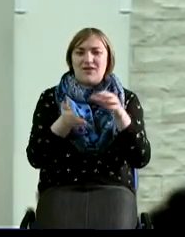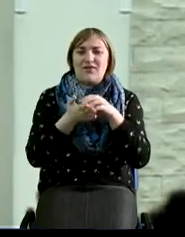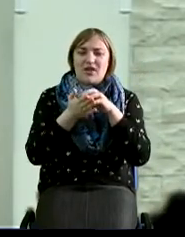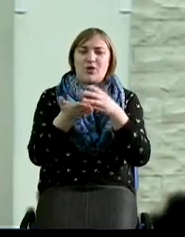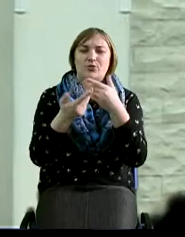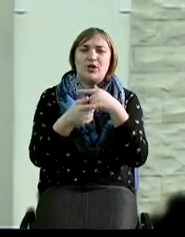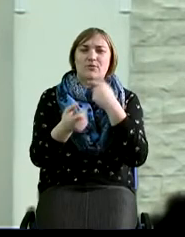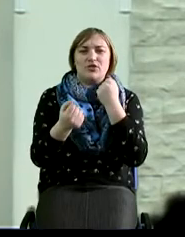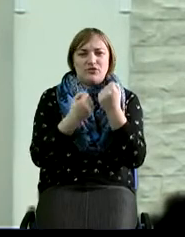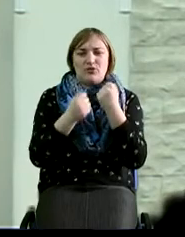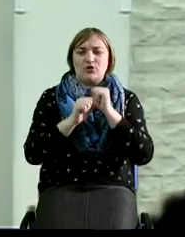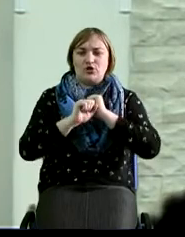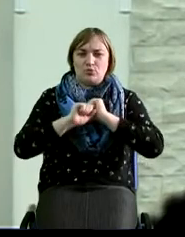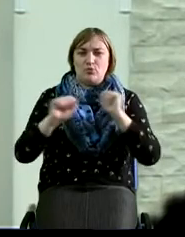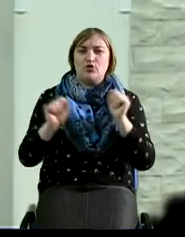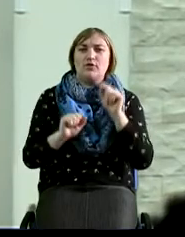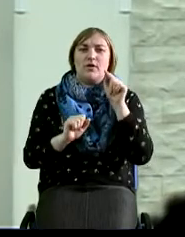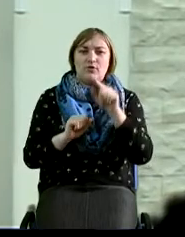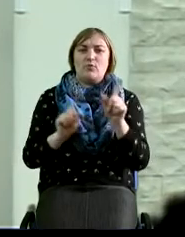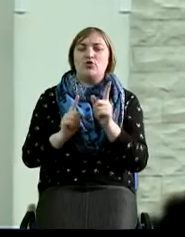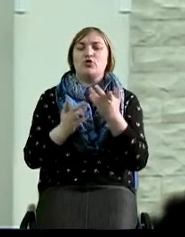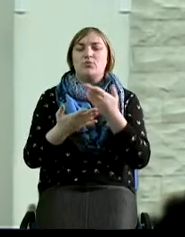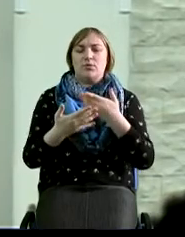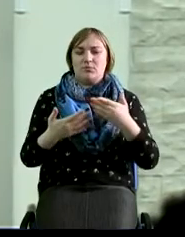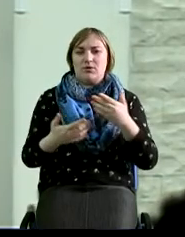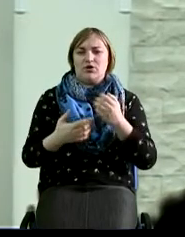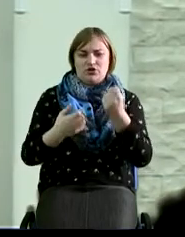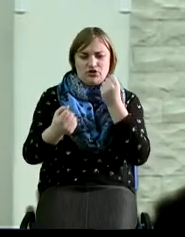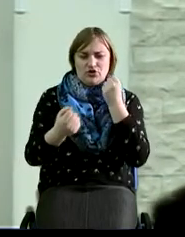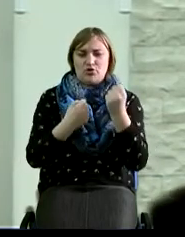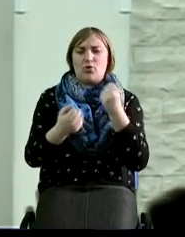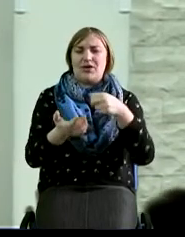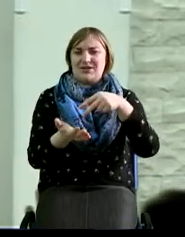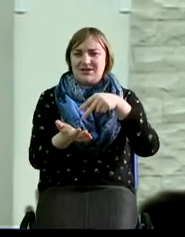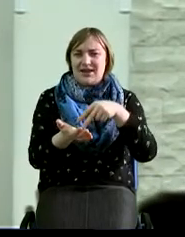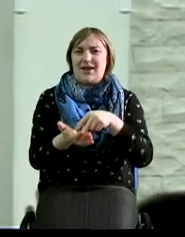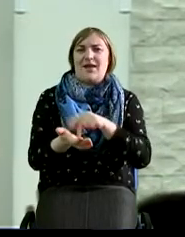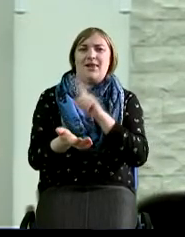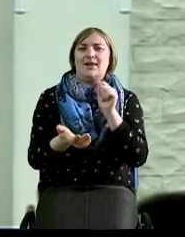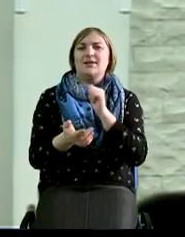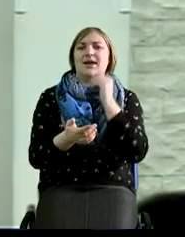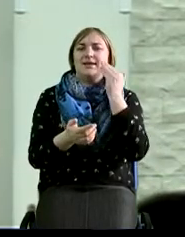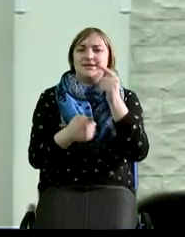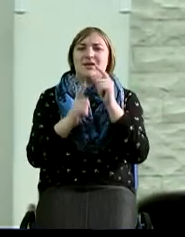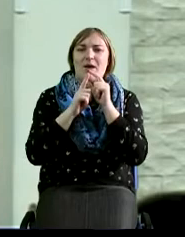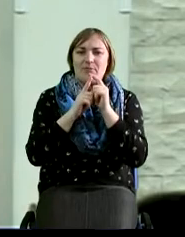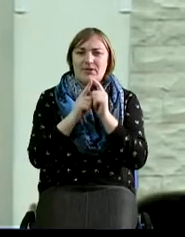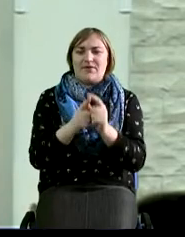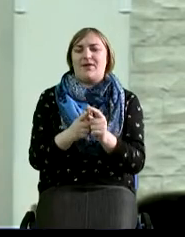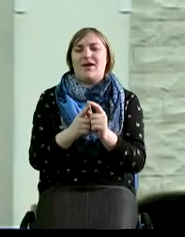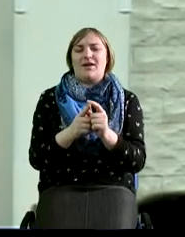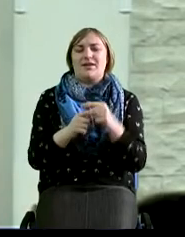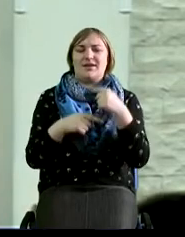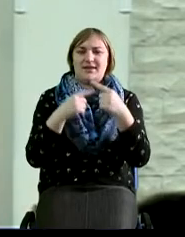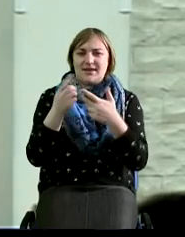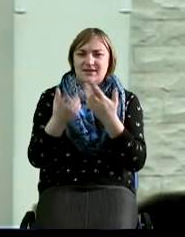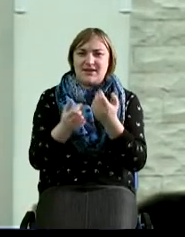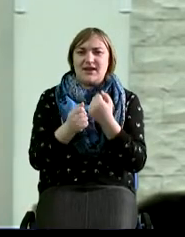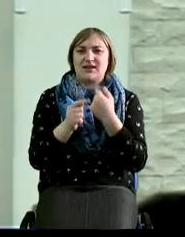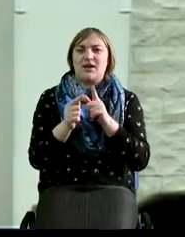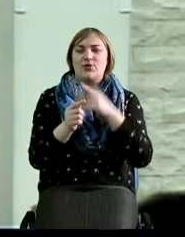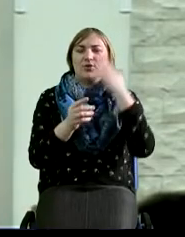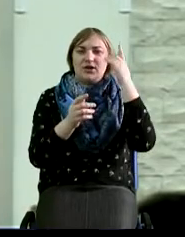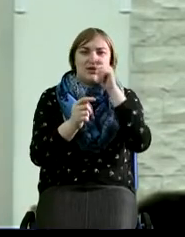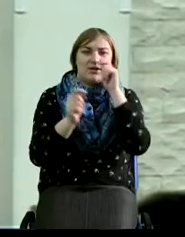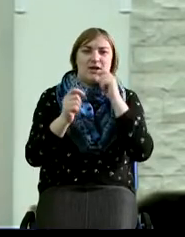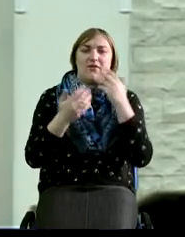твердость и мужество в том, чтобы мы, Господь, стойко и твердо стояли за те обещания, за те обетования, за то наследство, которое Ты